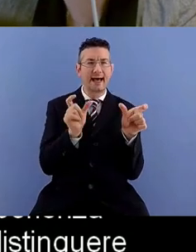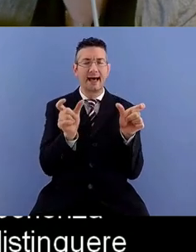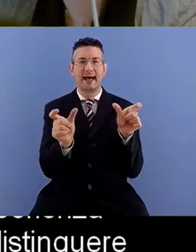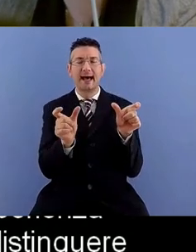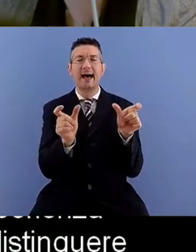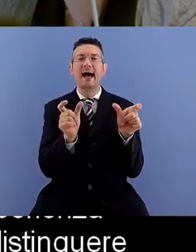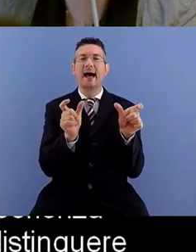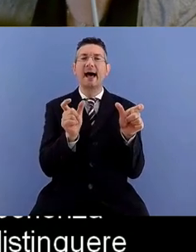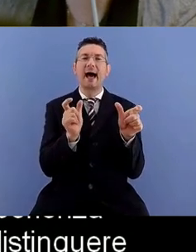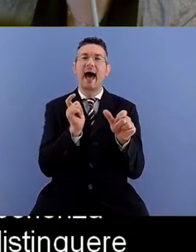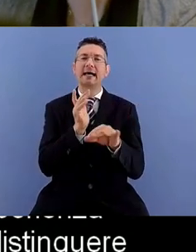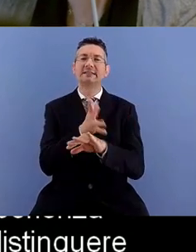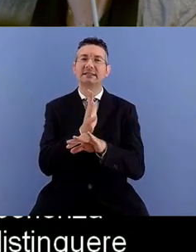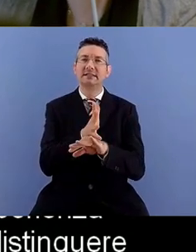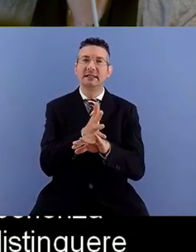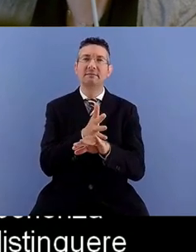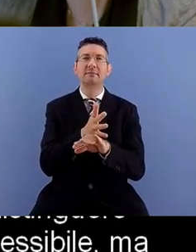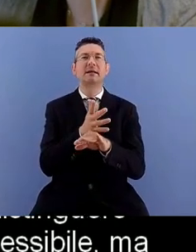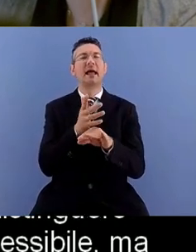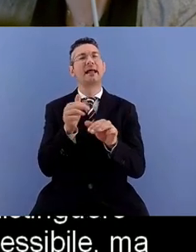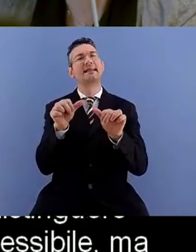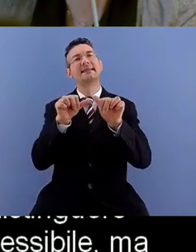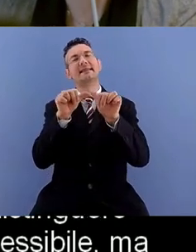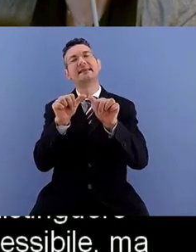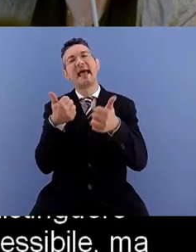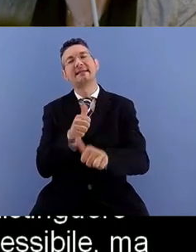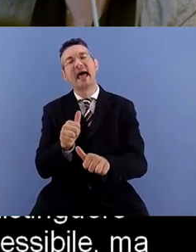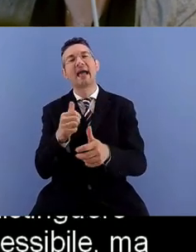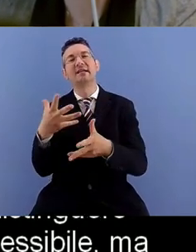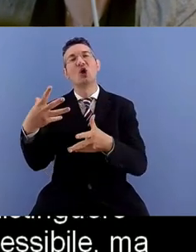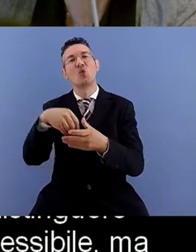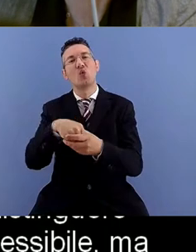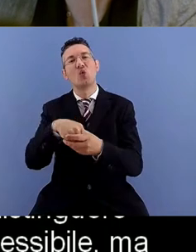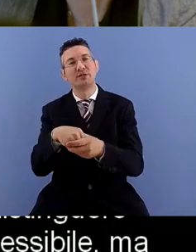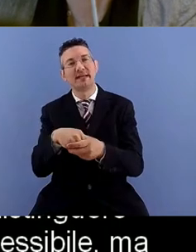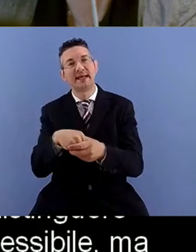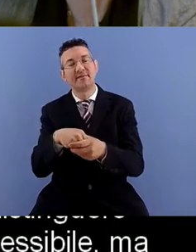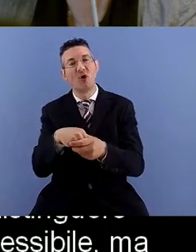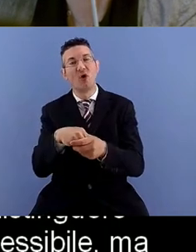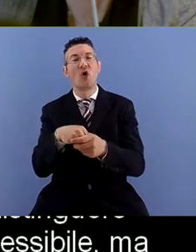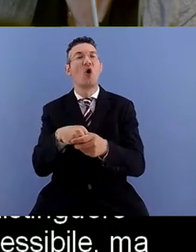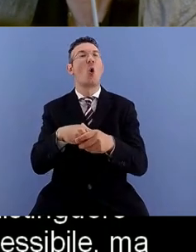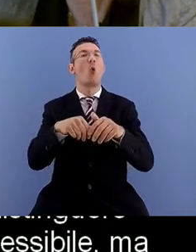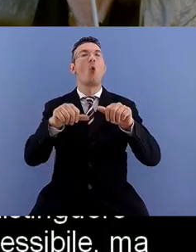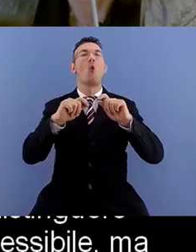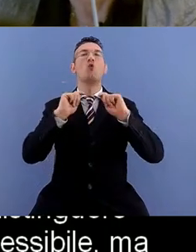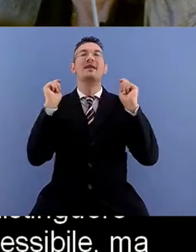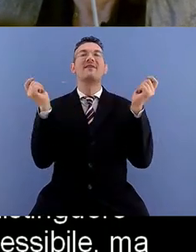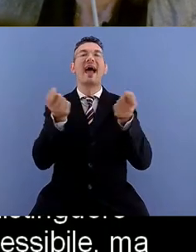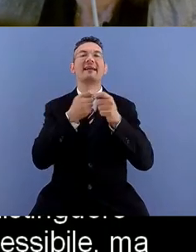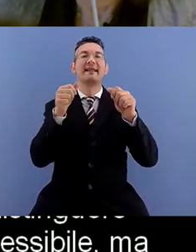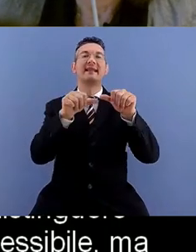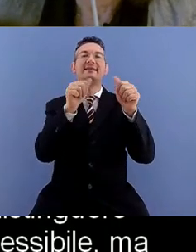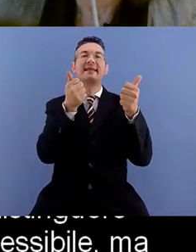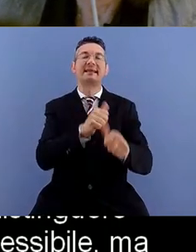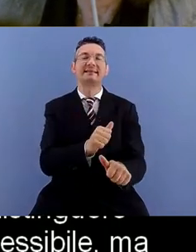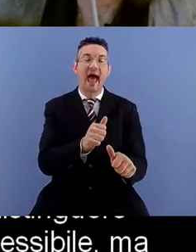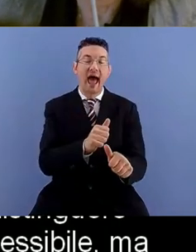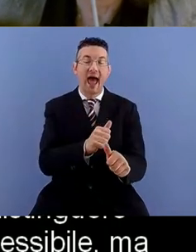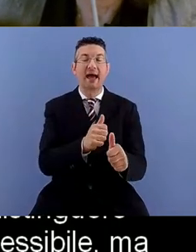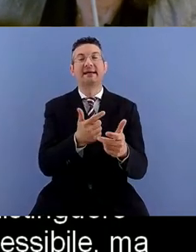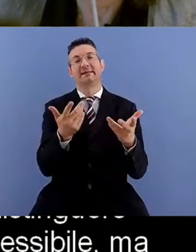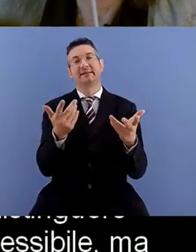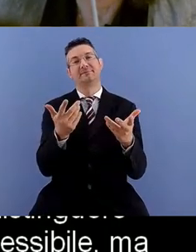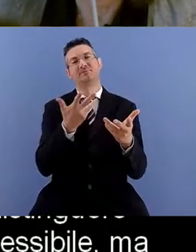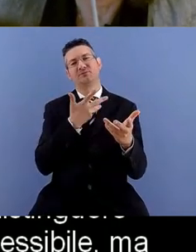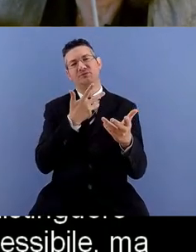ma anche di design inclusivo si parla di universal design si parla di design for all vorrei